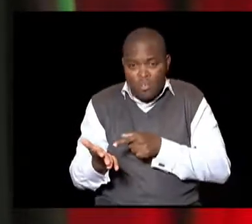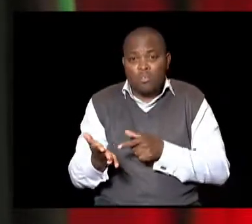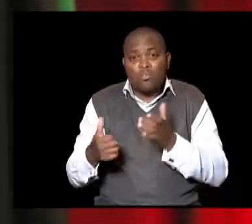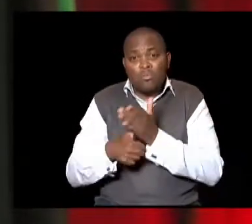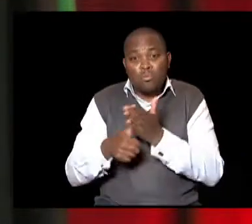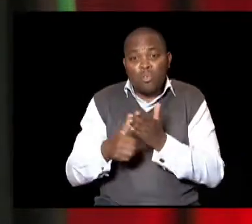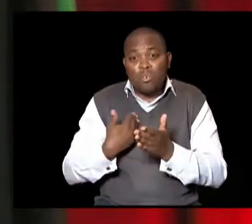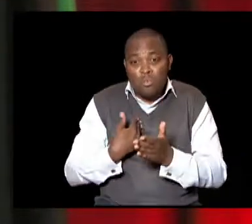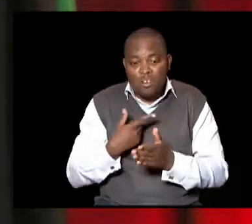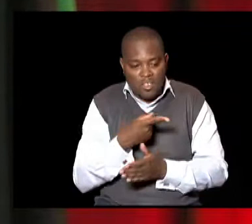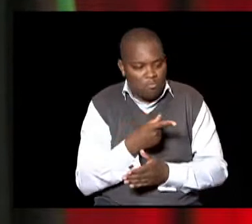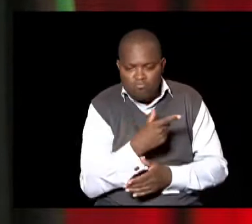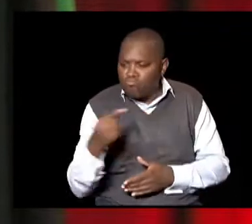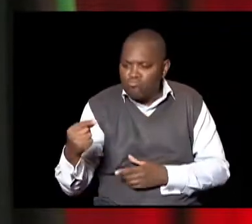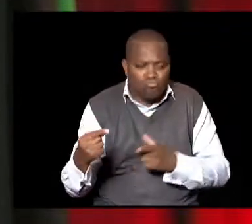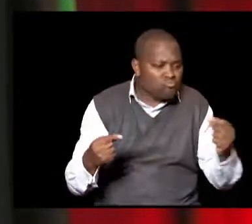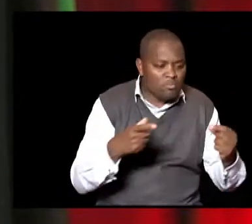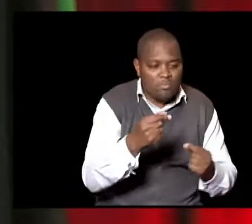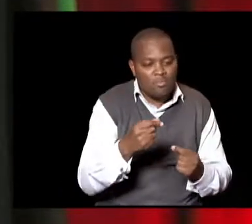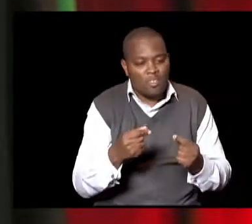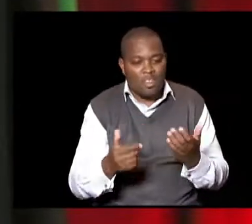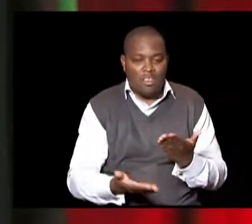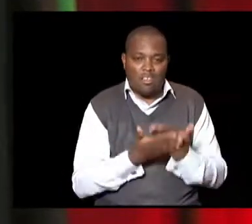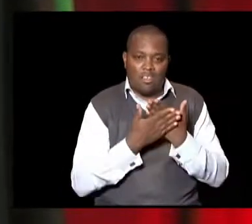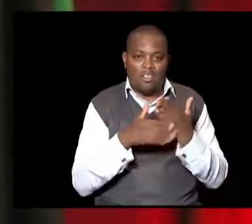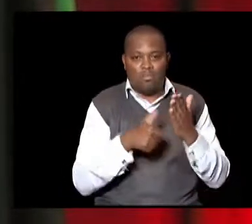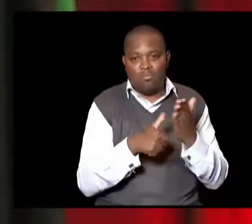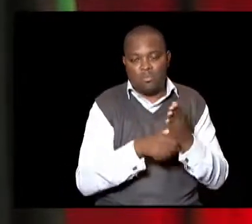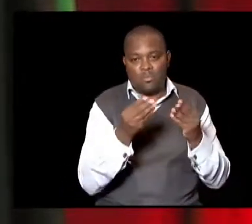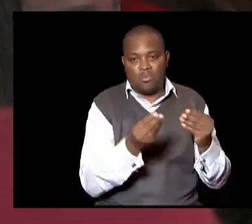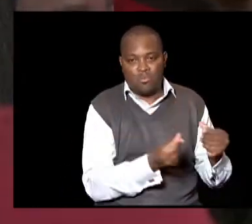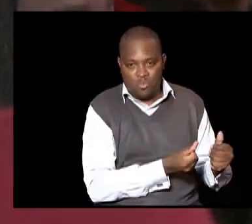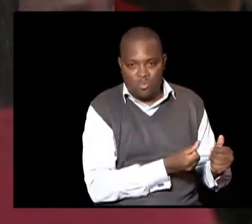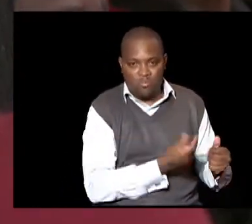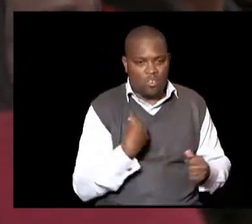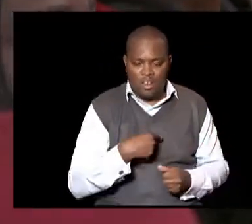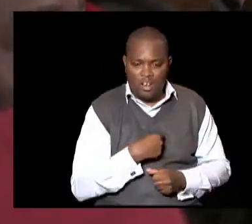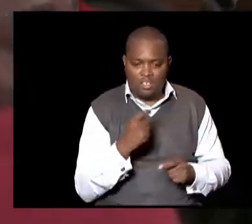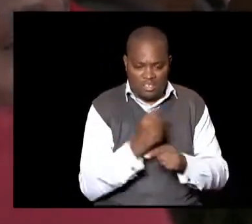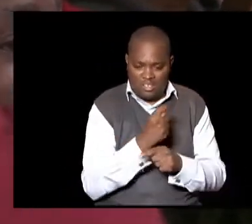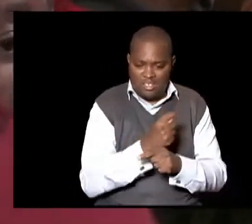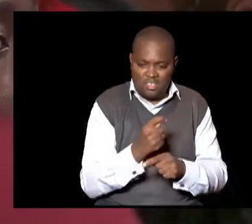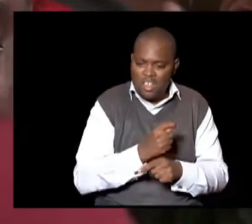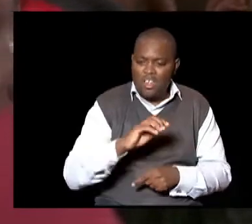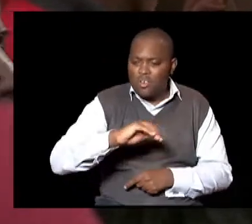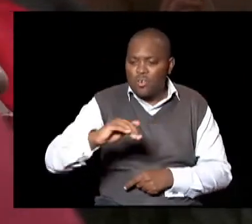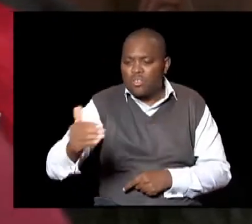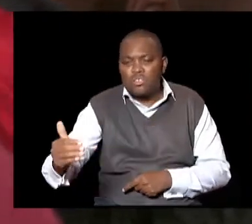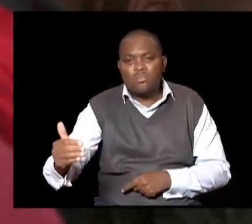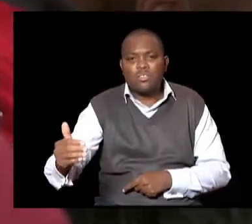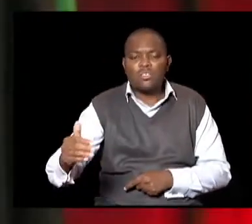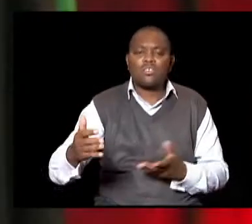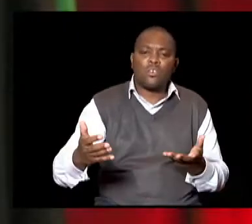Na kuna officers Wengine Tunaita Logistics officers Sasa hapo Ao tumetrain Na tumemaliza Kutoka hapo